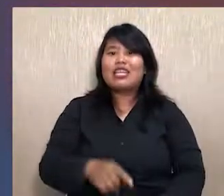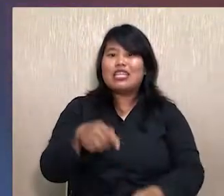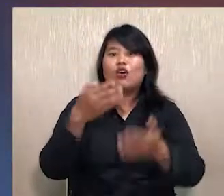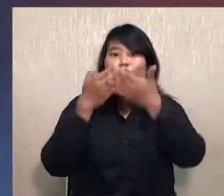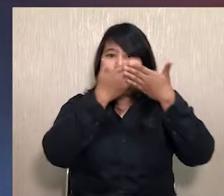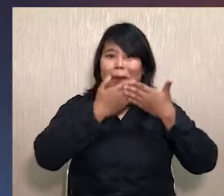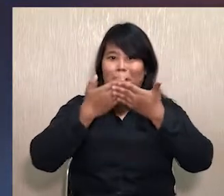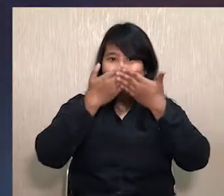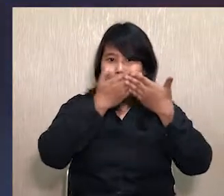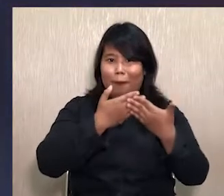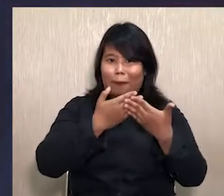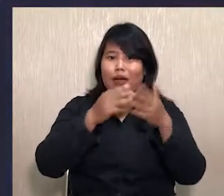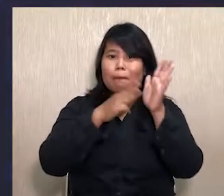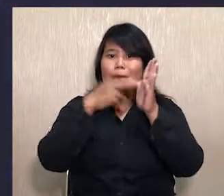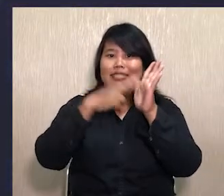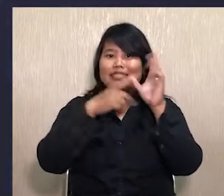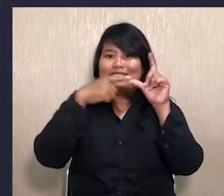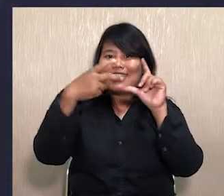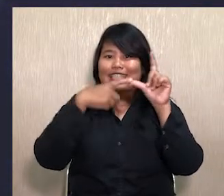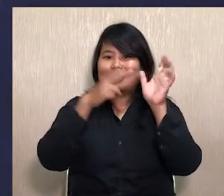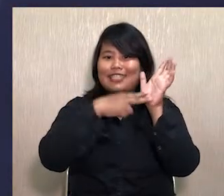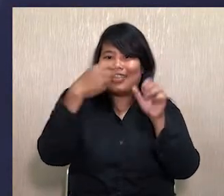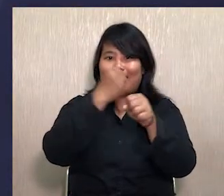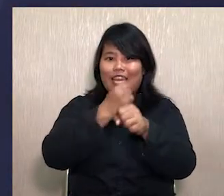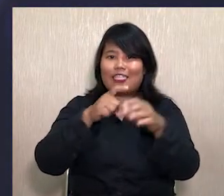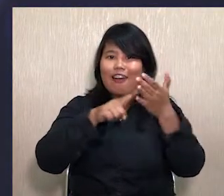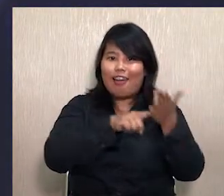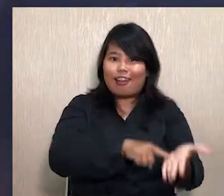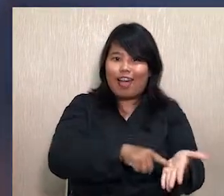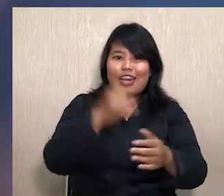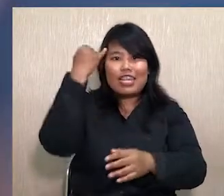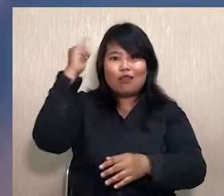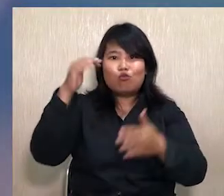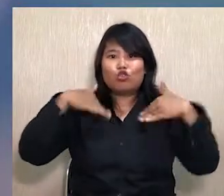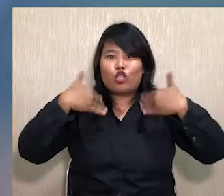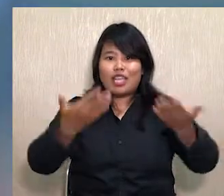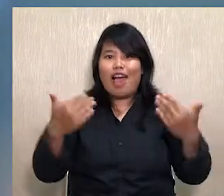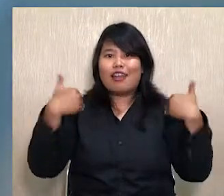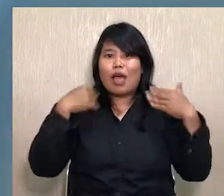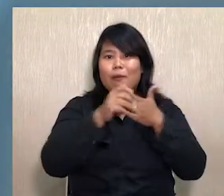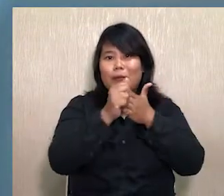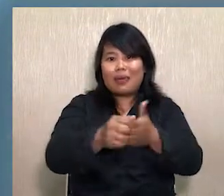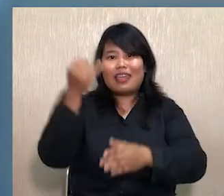Di UMM, Mensesnek tekankan ilmu sosial adalah pemimpin ilmu.